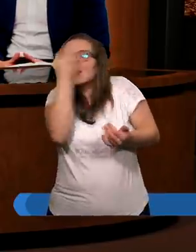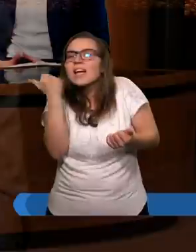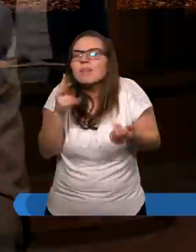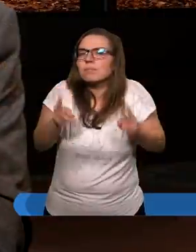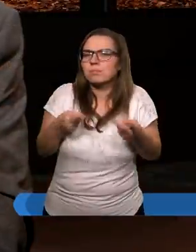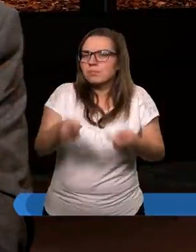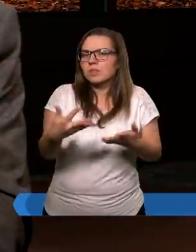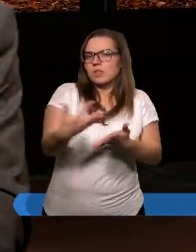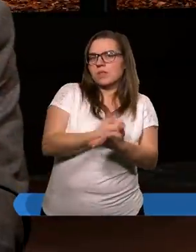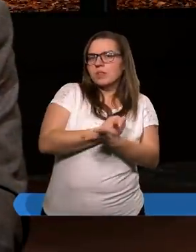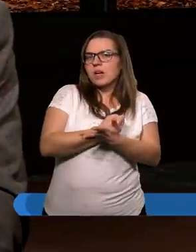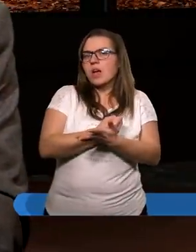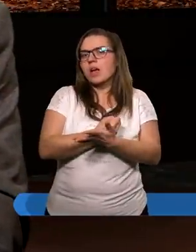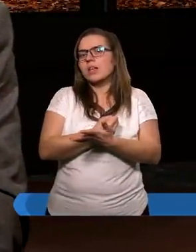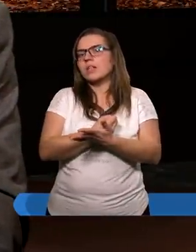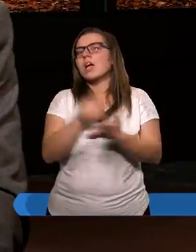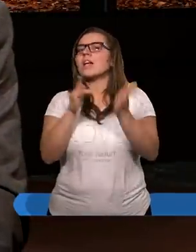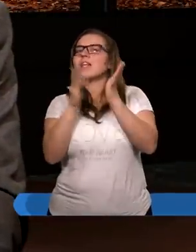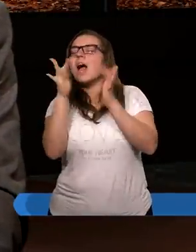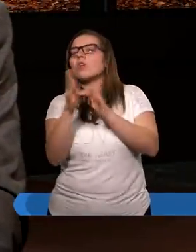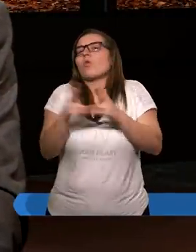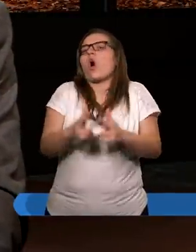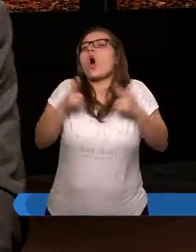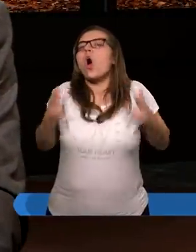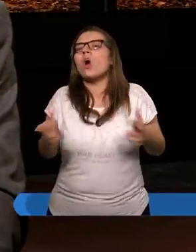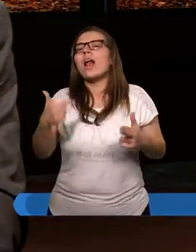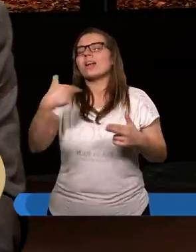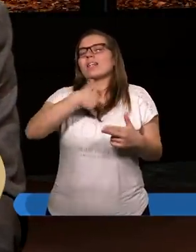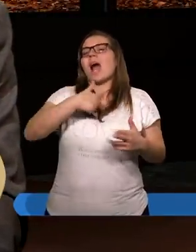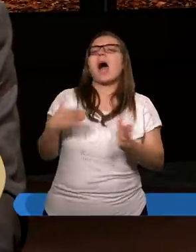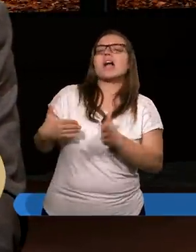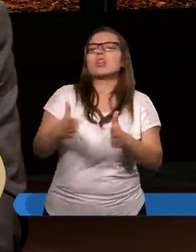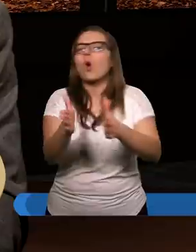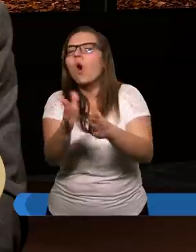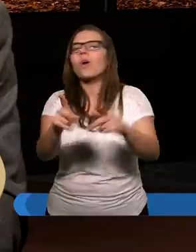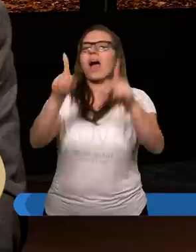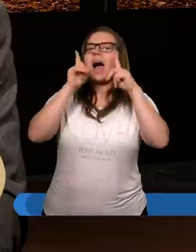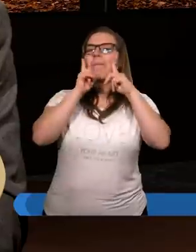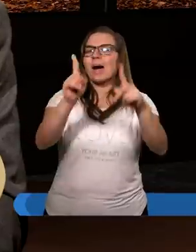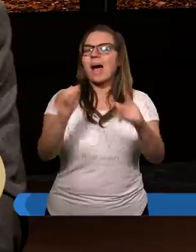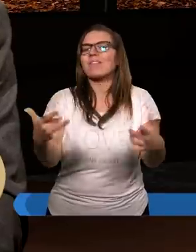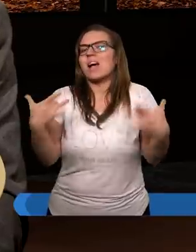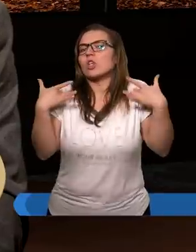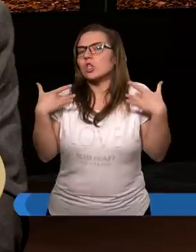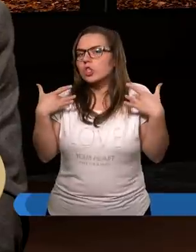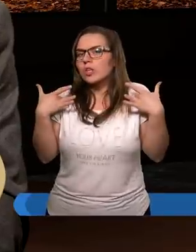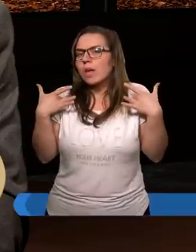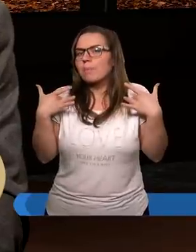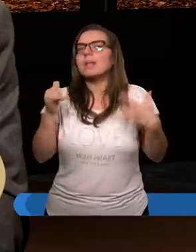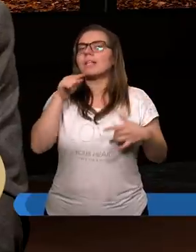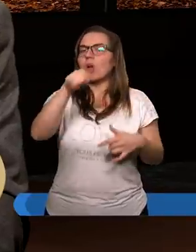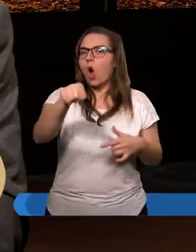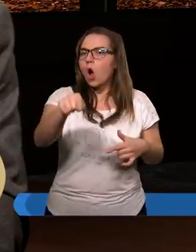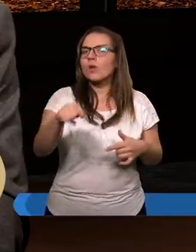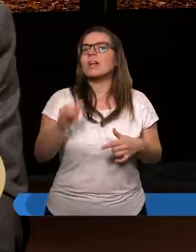skąd to się wzięło, być może z tego, że Jezus określał siebie, że On jest drogą, prawdą i życiem. I